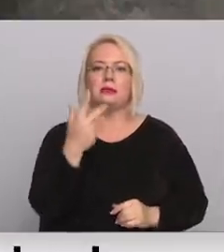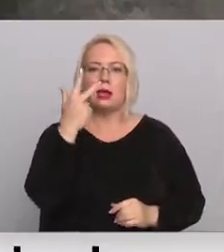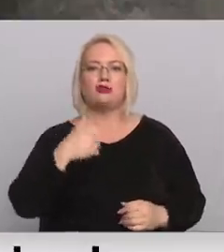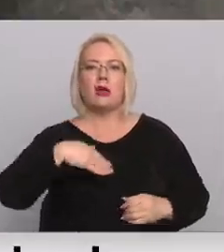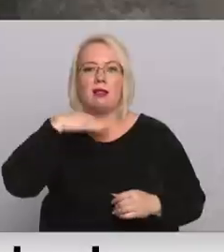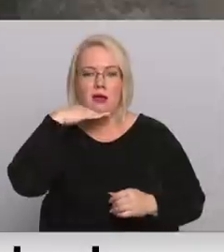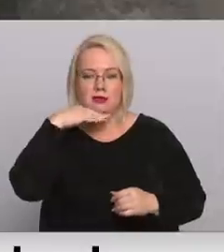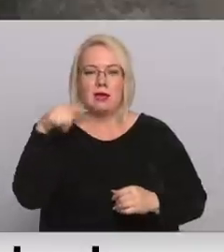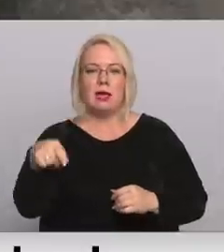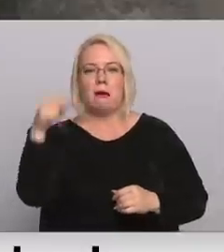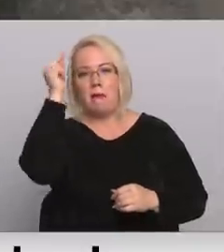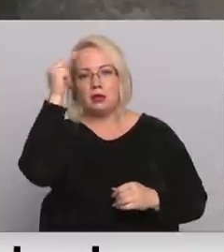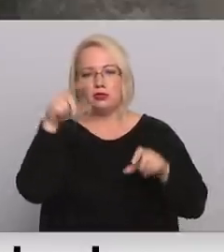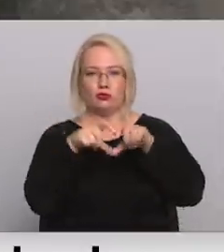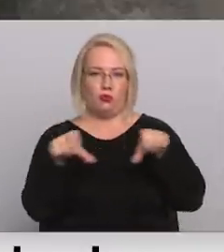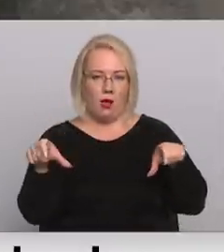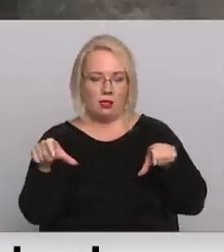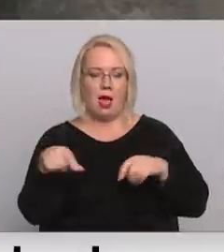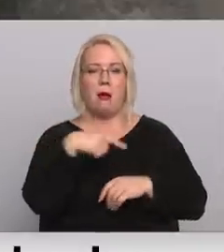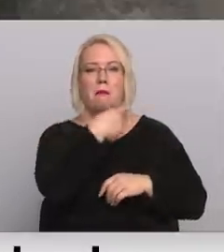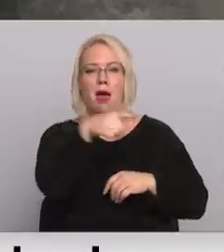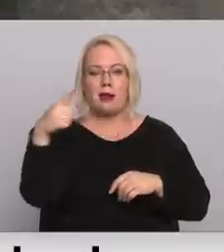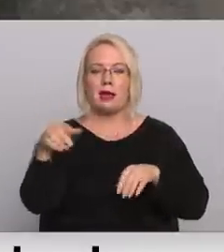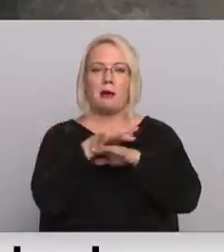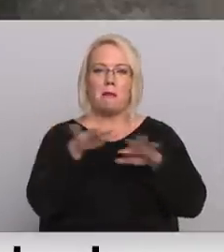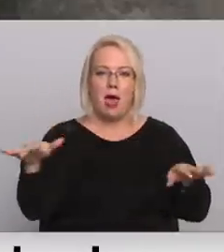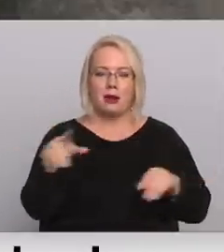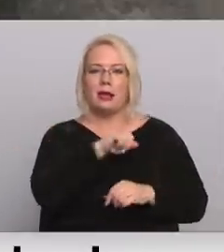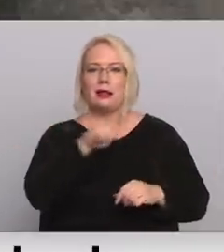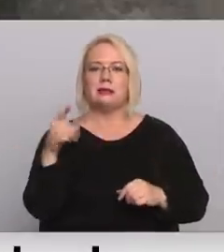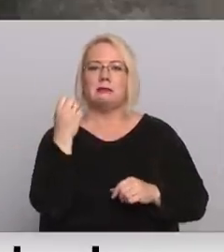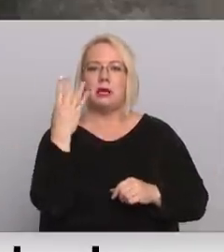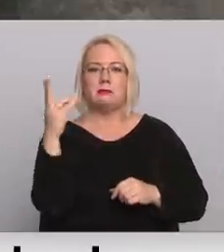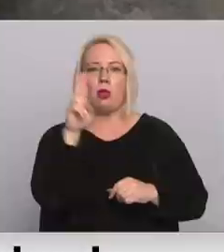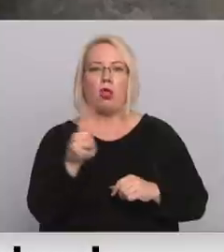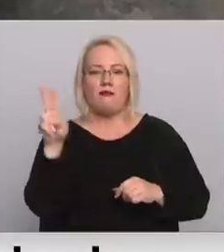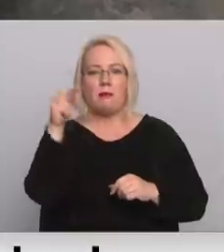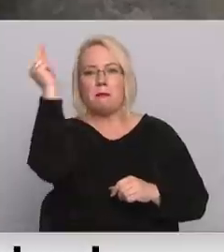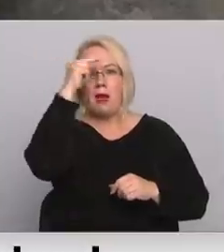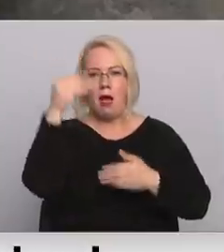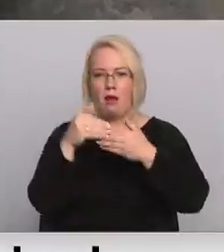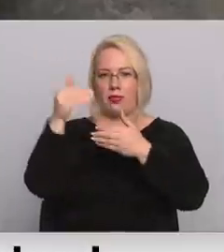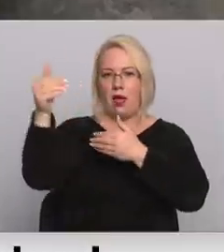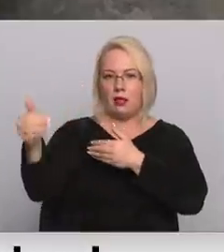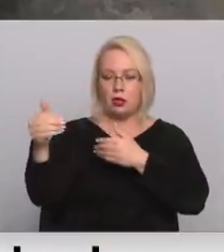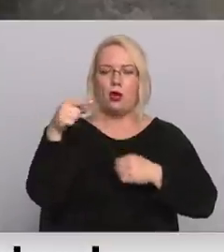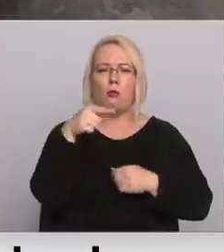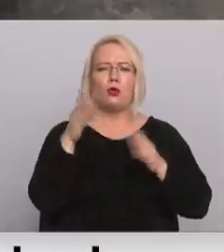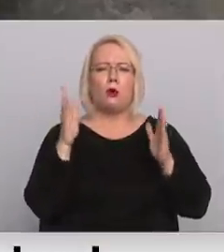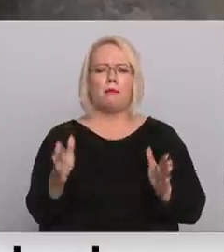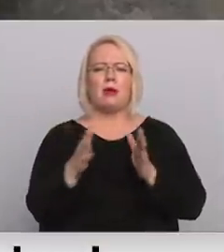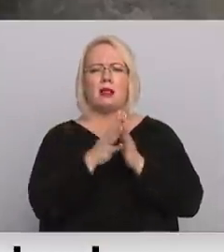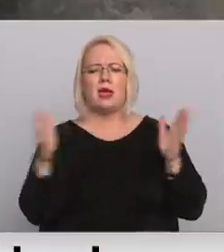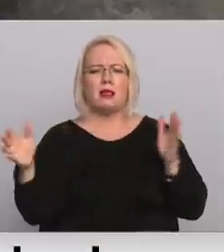būs klātienē. Visi pārējie līdz 15. novembrim būs attālināti. Un par to arī bija ļoti plašas